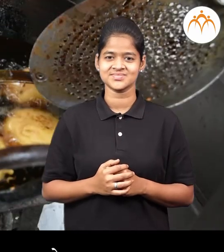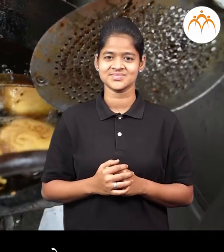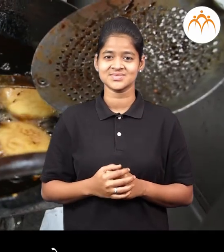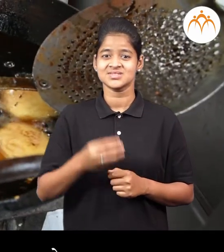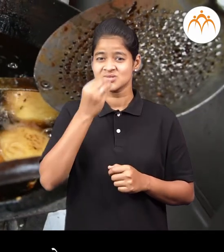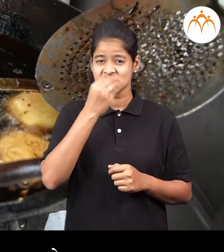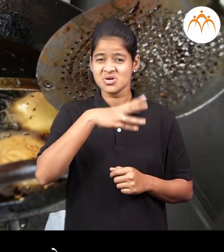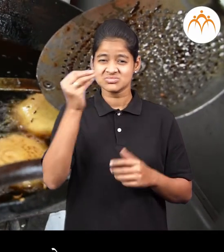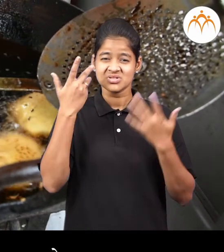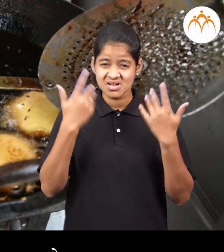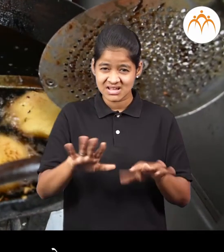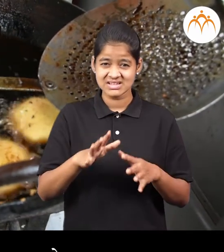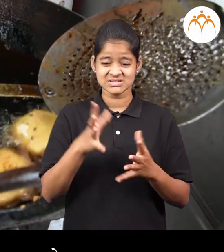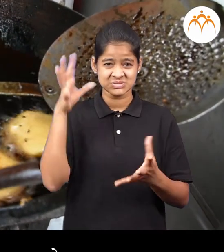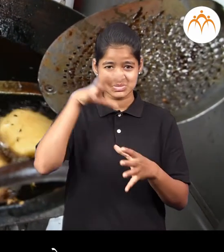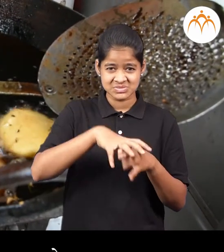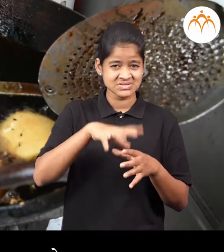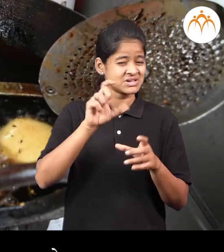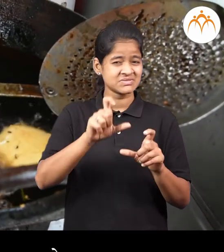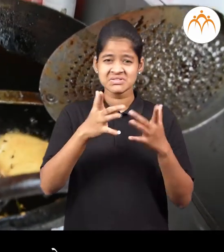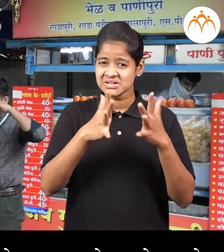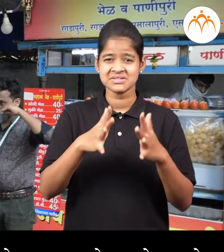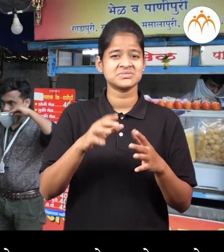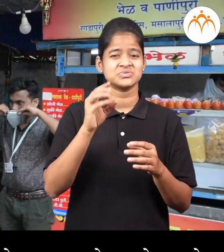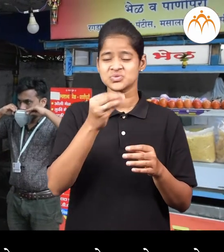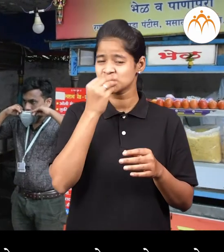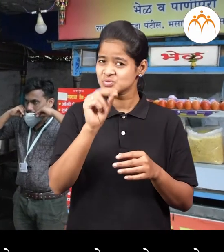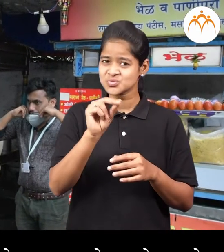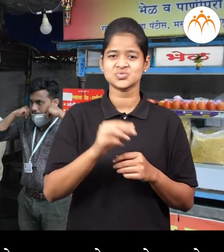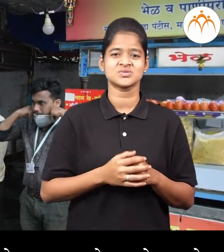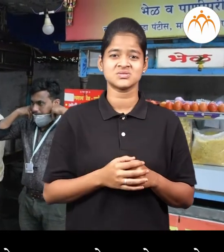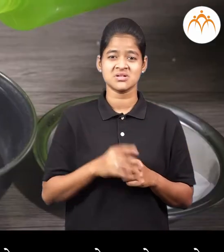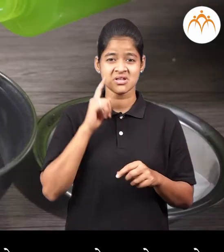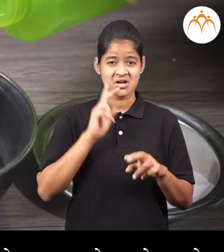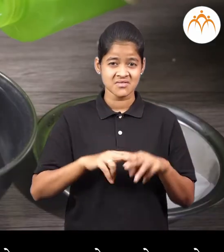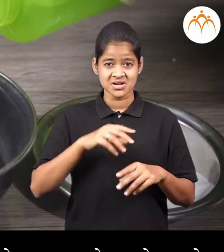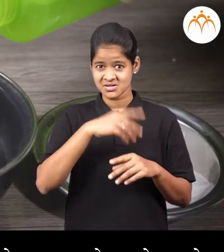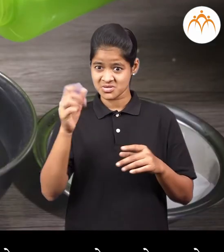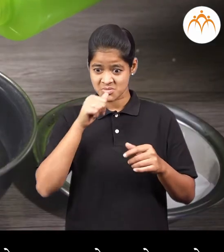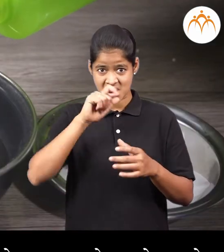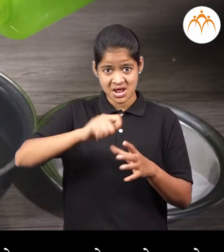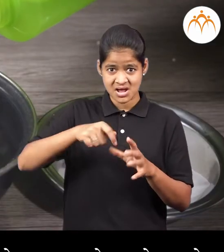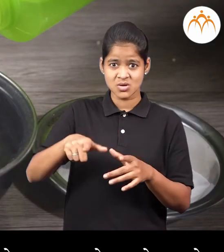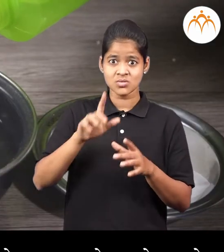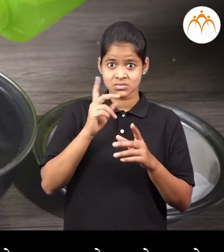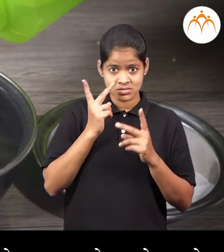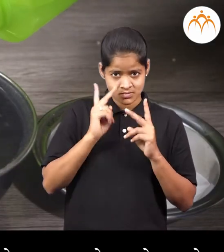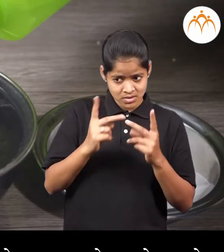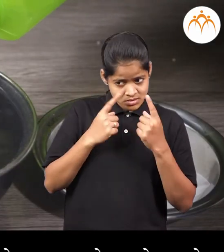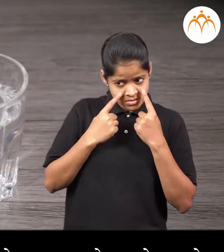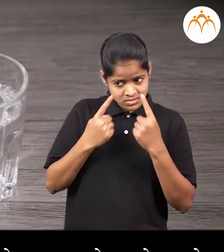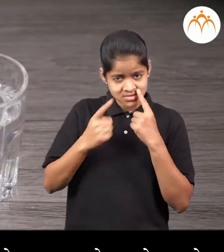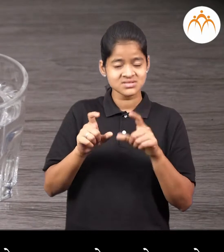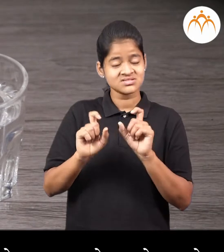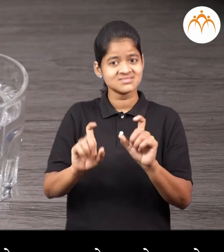उगड्यावर चे पदार्थ खाऊ नयेत बाहर गेल्यावर पाणी पैचे जाले तर ते स्वच्छा आहेना